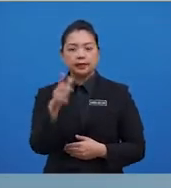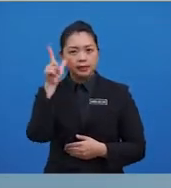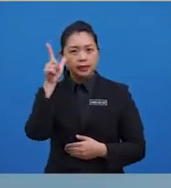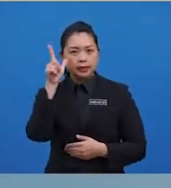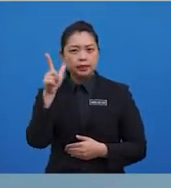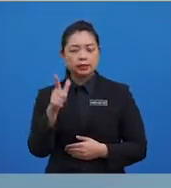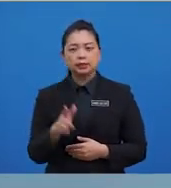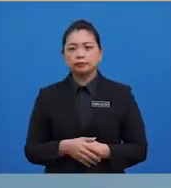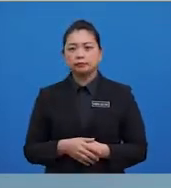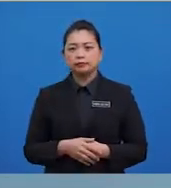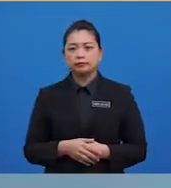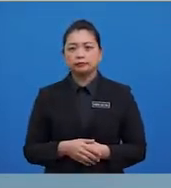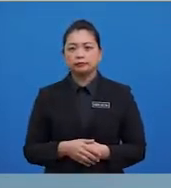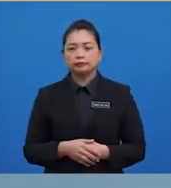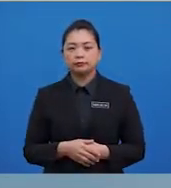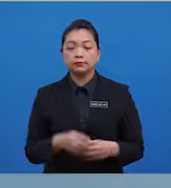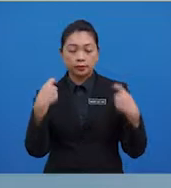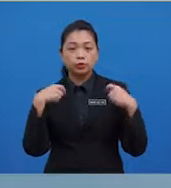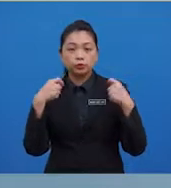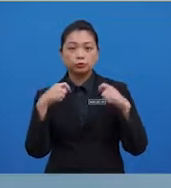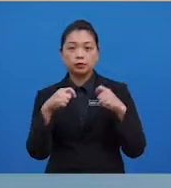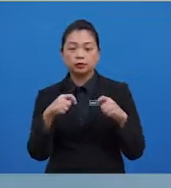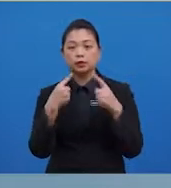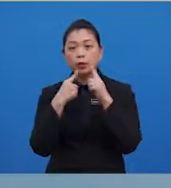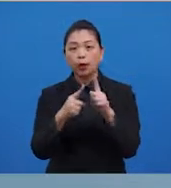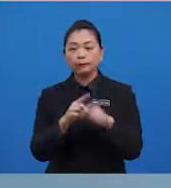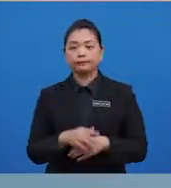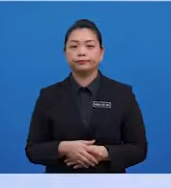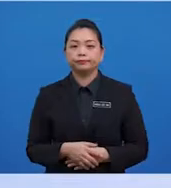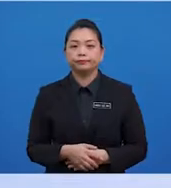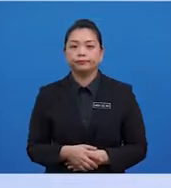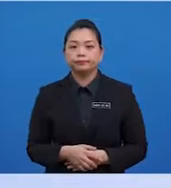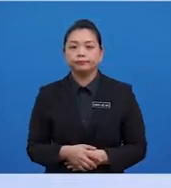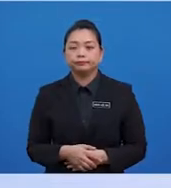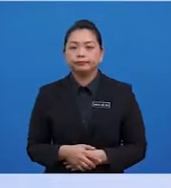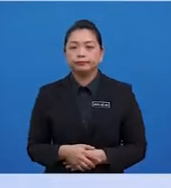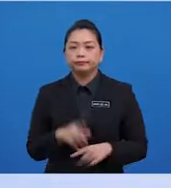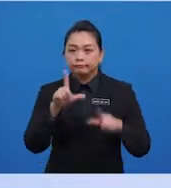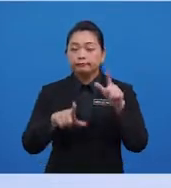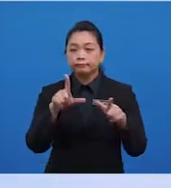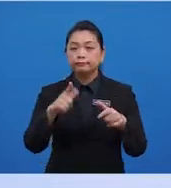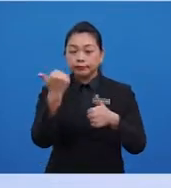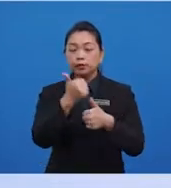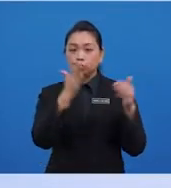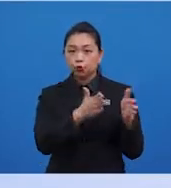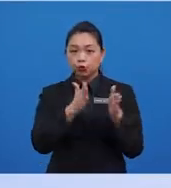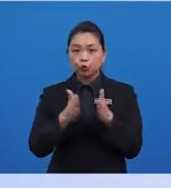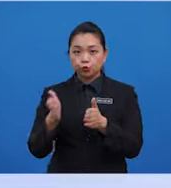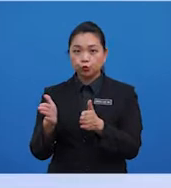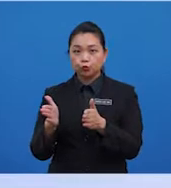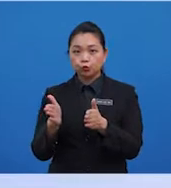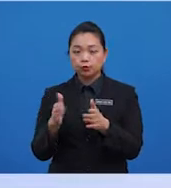cuba menjawab dengan mengikut arahan cikgu. Langkah pertama, susun data